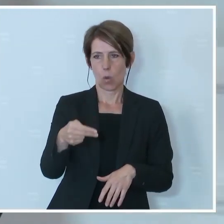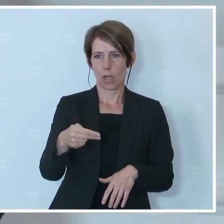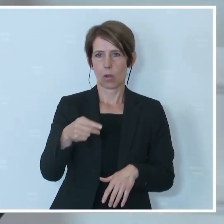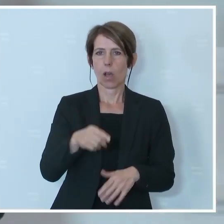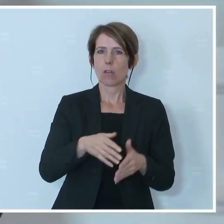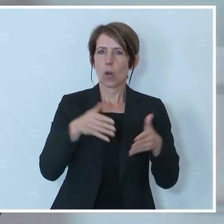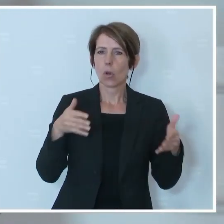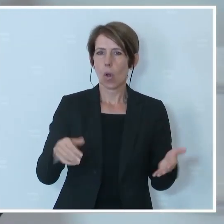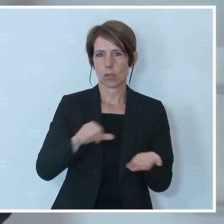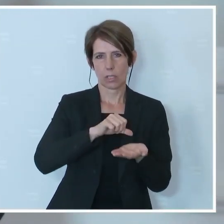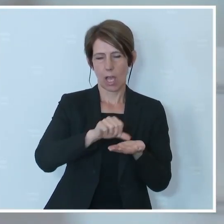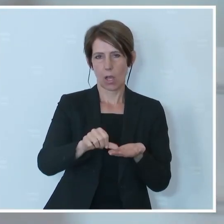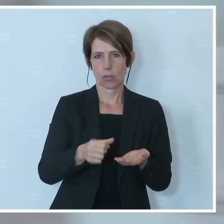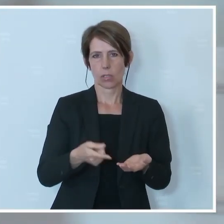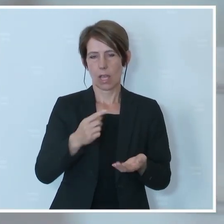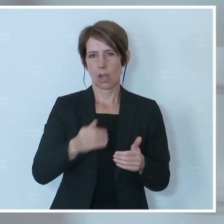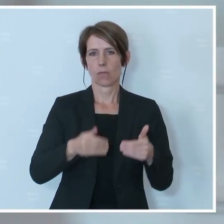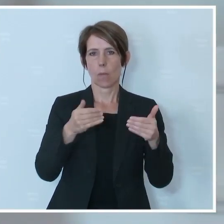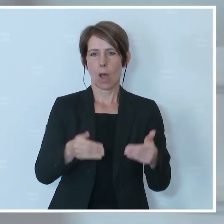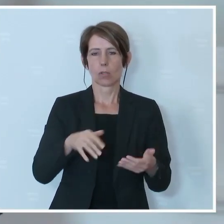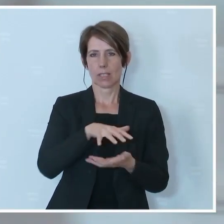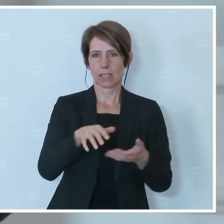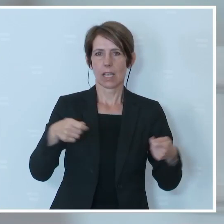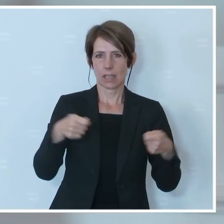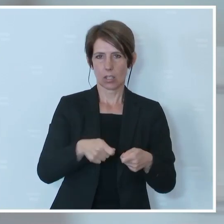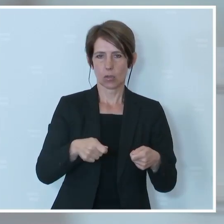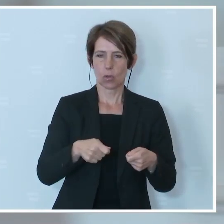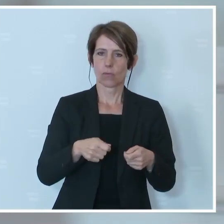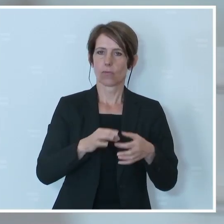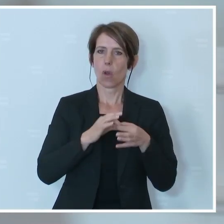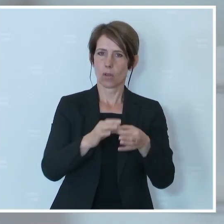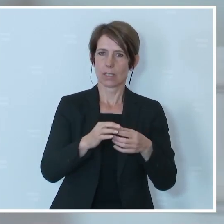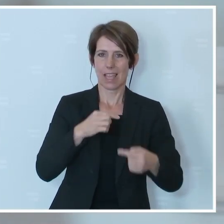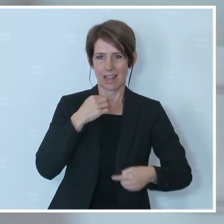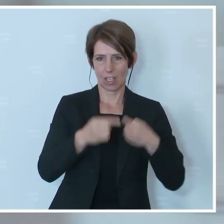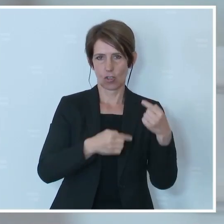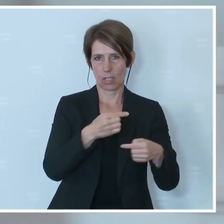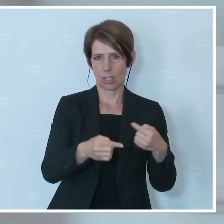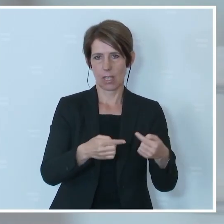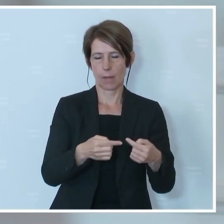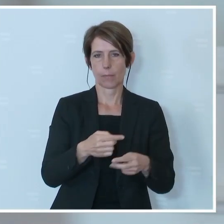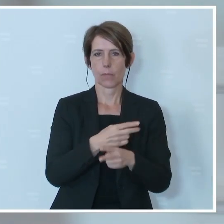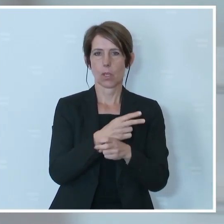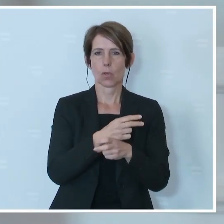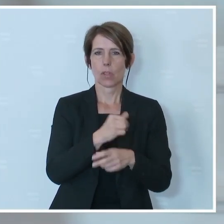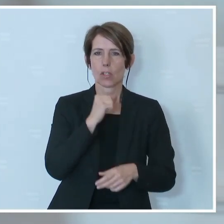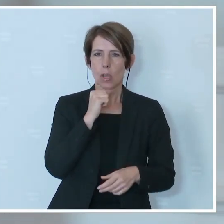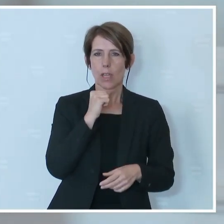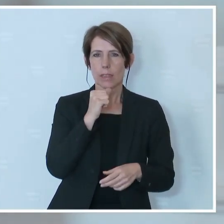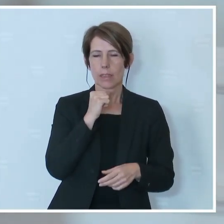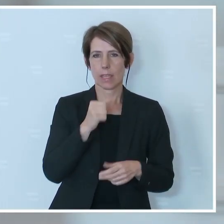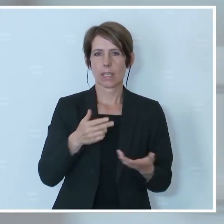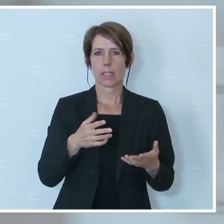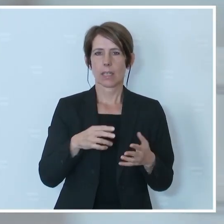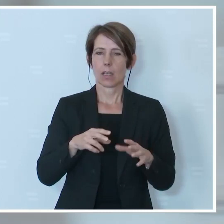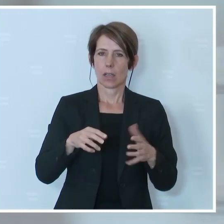Auslandskatastrophenfonds in seiner Geschichte. Und das gibt natürlich den österreichischen Nichtregierungsorganisationen, den österreichischen NGOs,